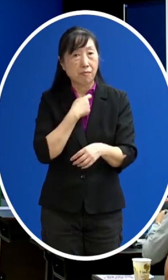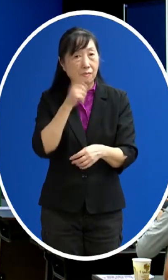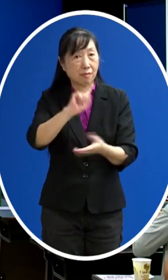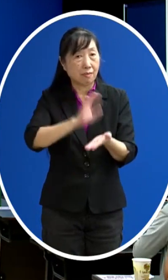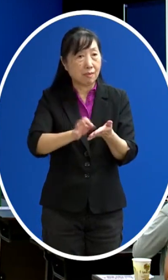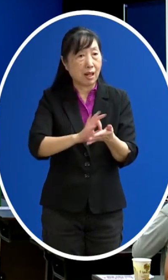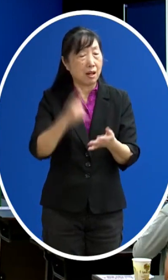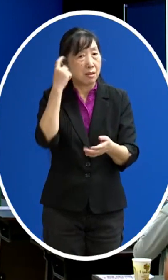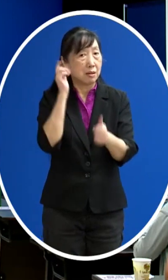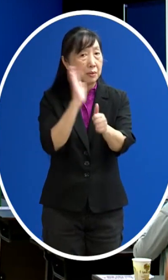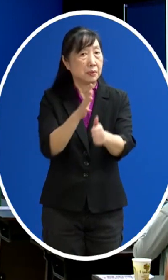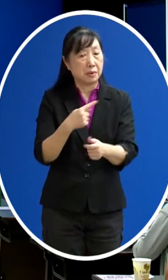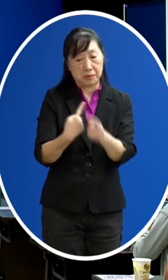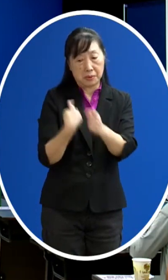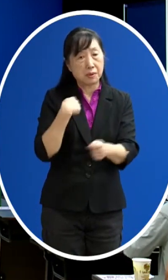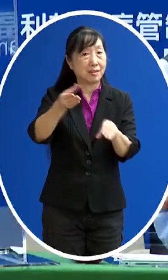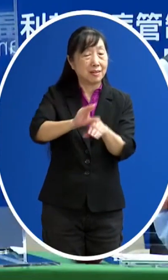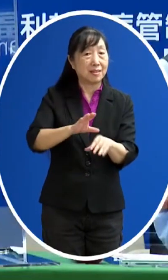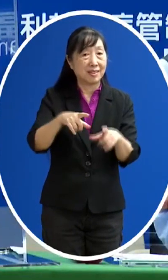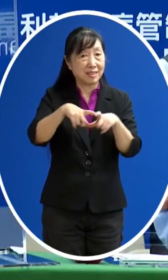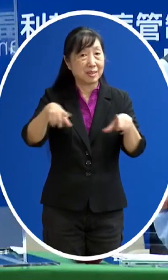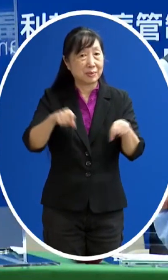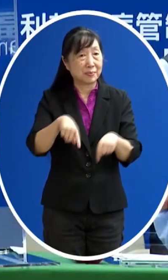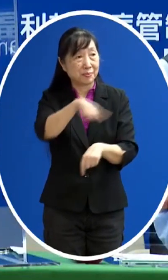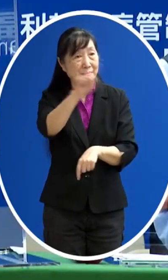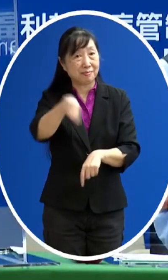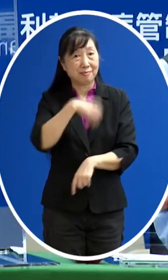可能會想說要怎麼花這個5倍券